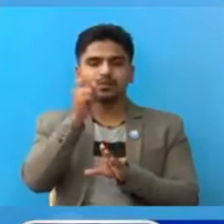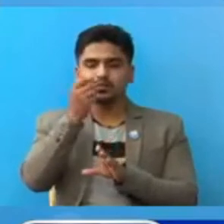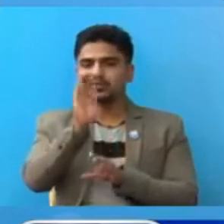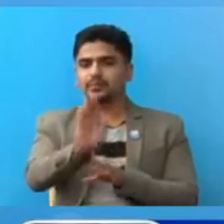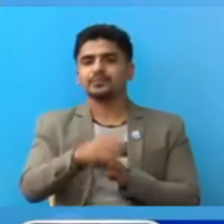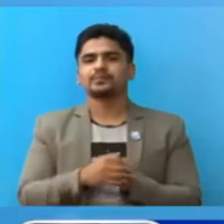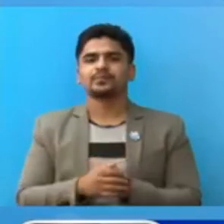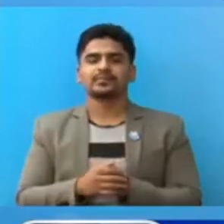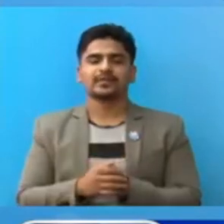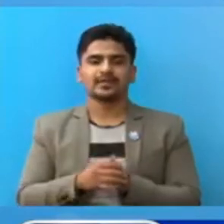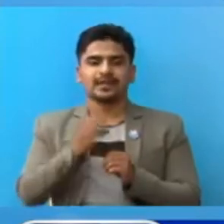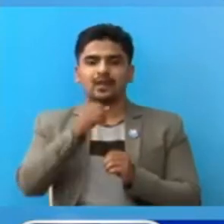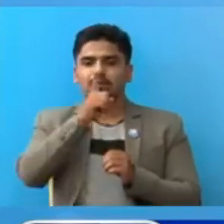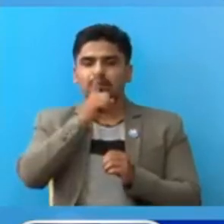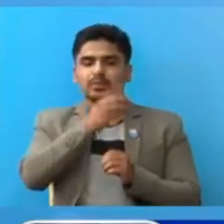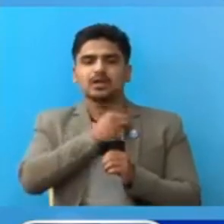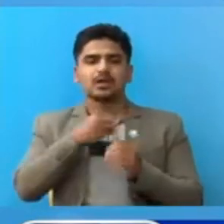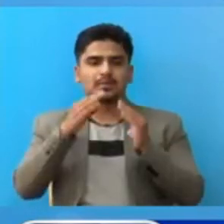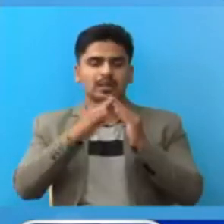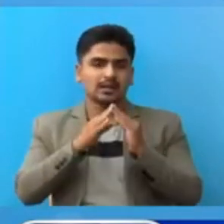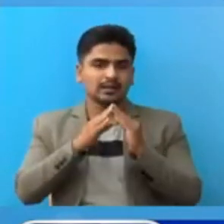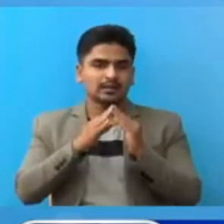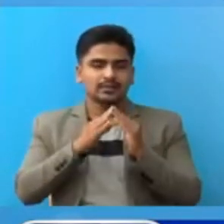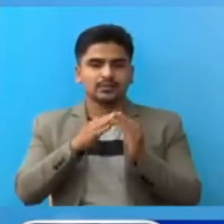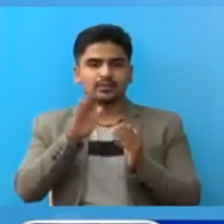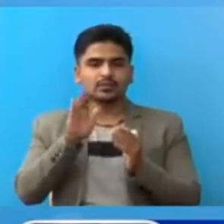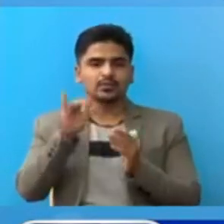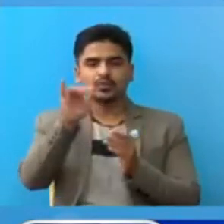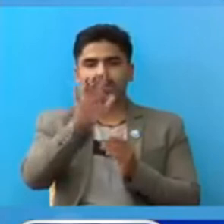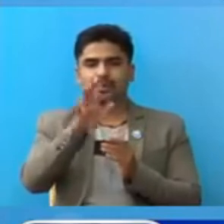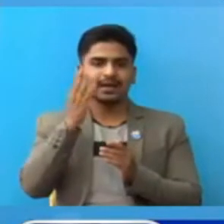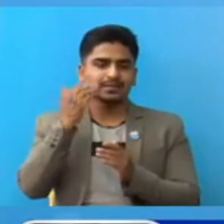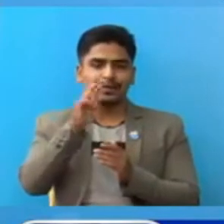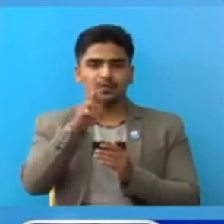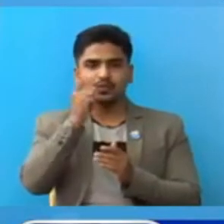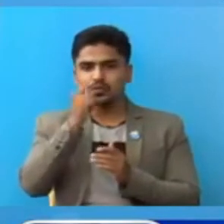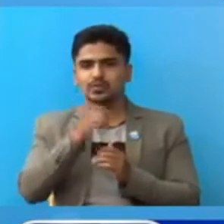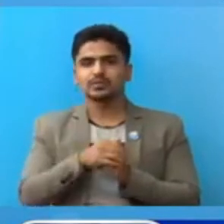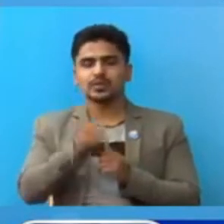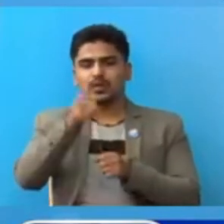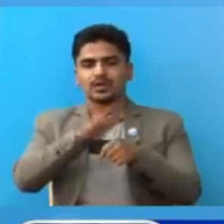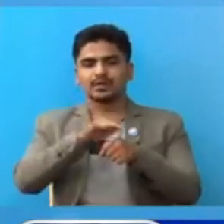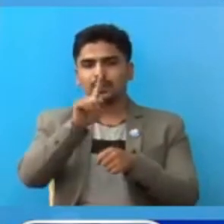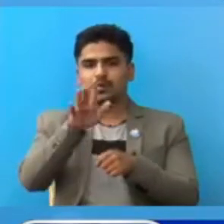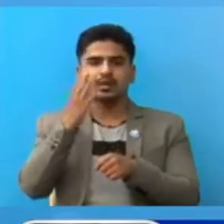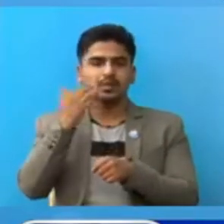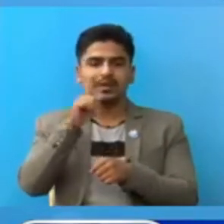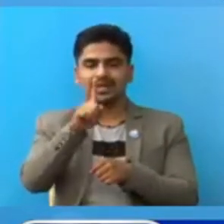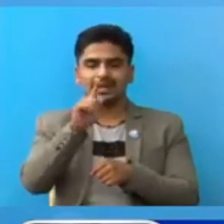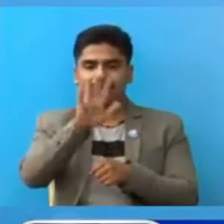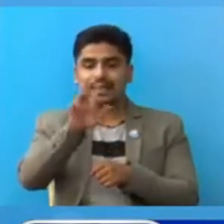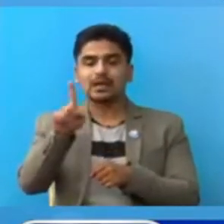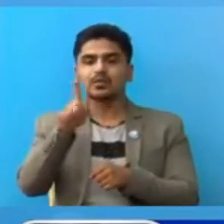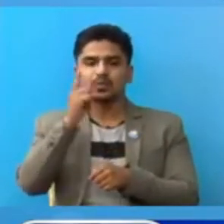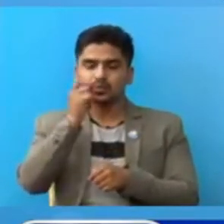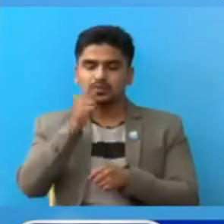यस्ते बीर अस्पताल पर्योक साला में डोटी का पाच महिला र दुई पुरुष, अच्छाम का पंदर महिला र एक उन्न